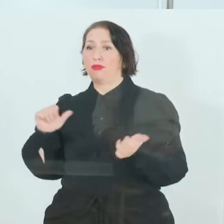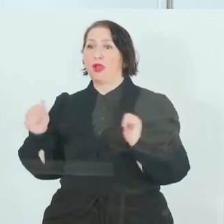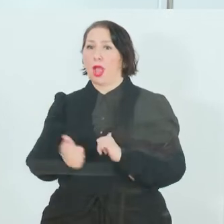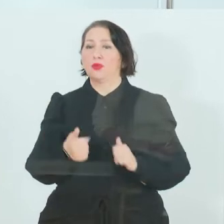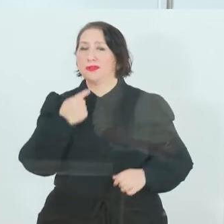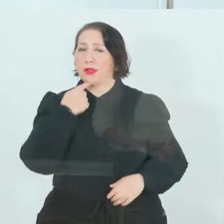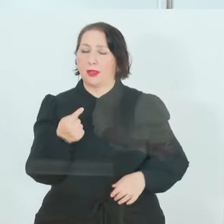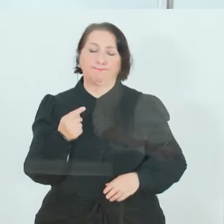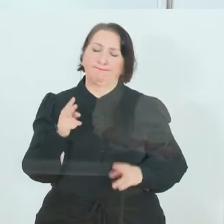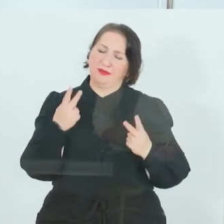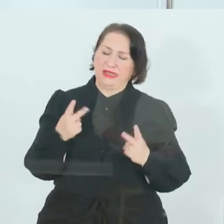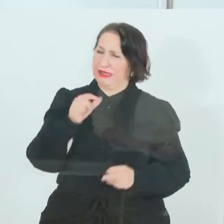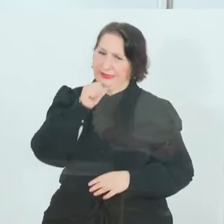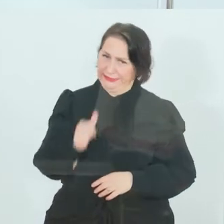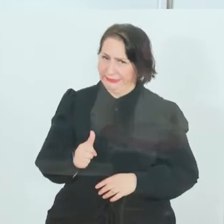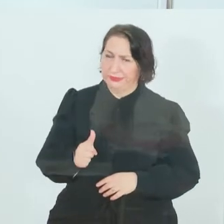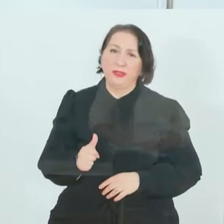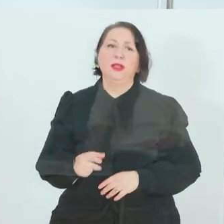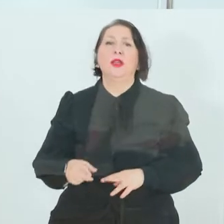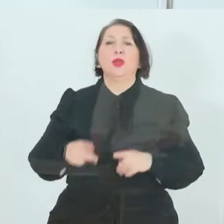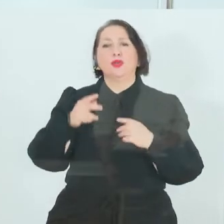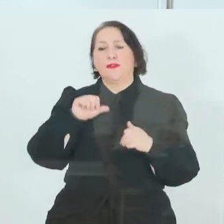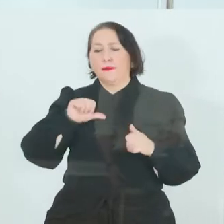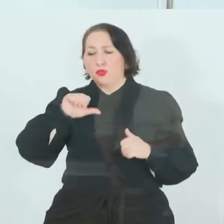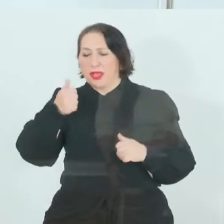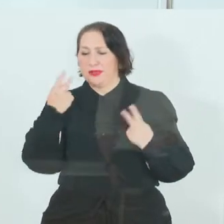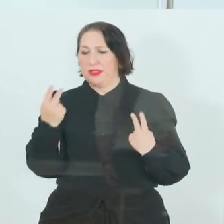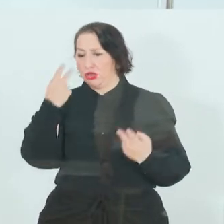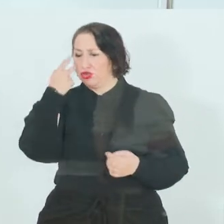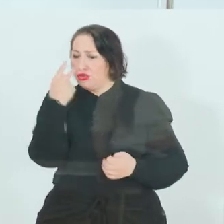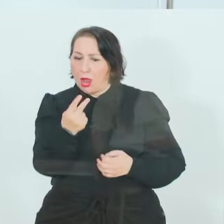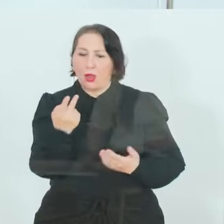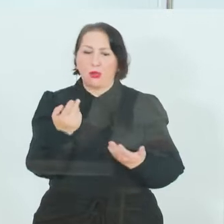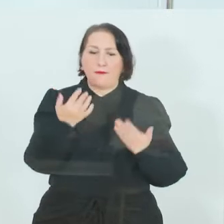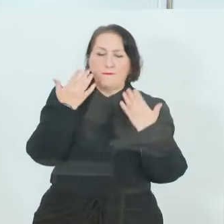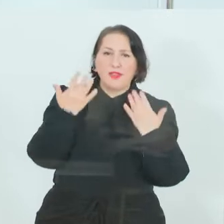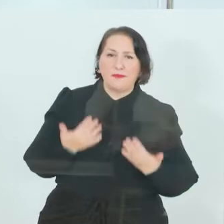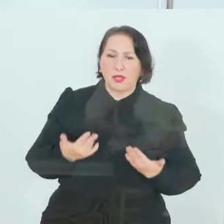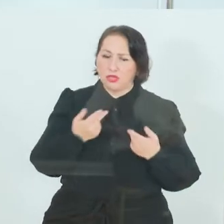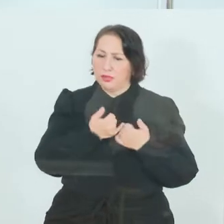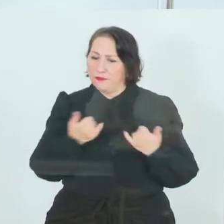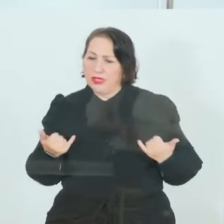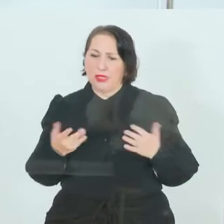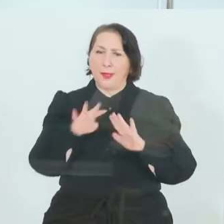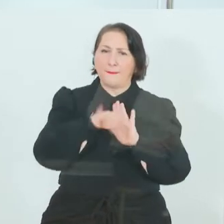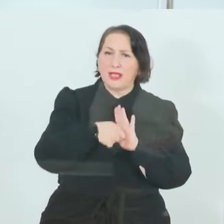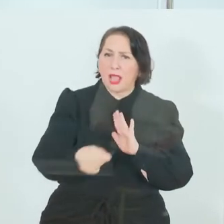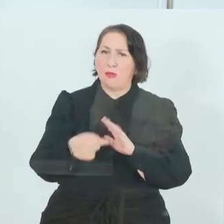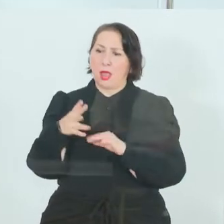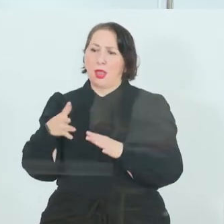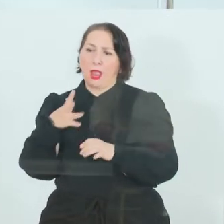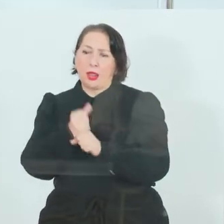wir müssen jetzt schauen, wie entwickeln sich die Zahlen anhand der Maßnahmen? Wie viel halten sich daran?